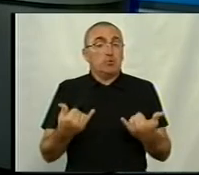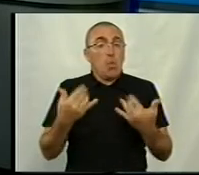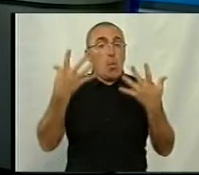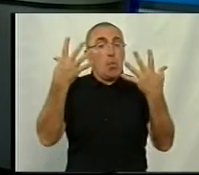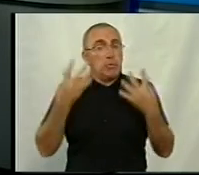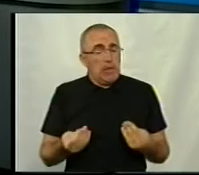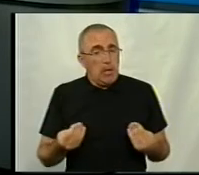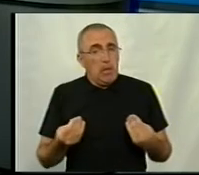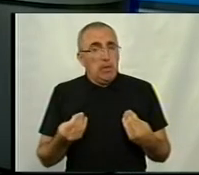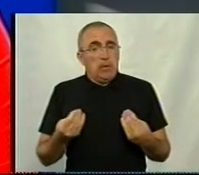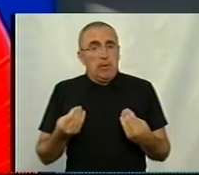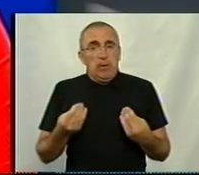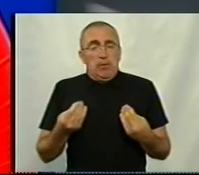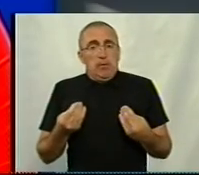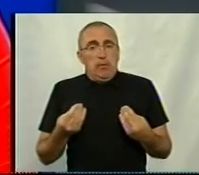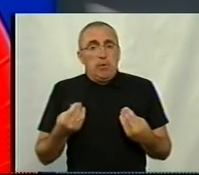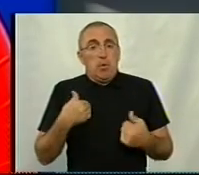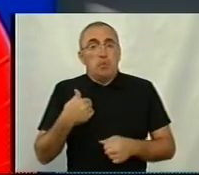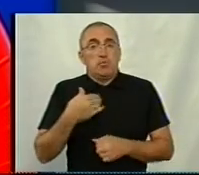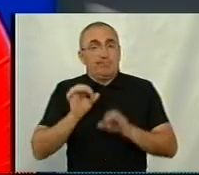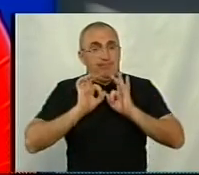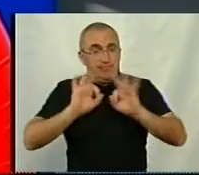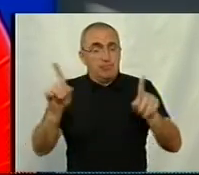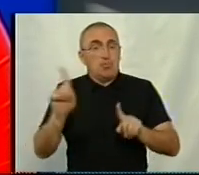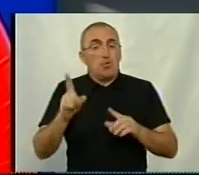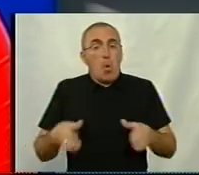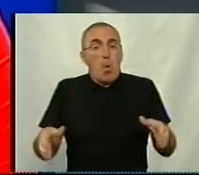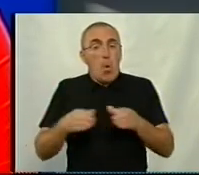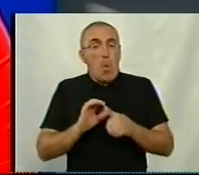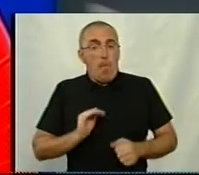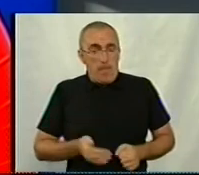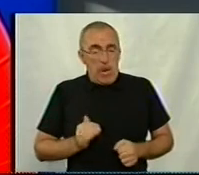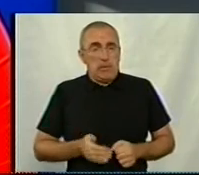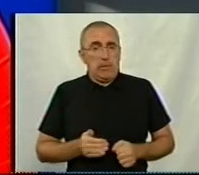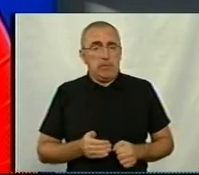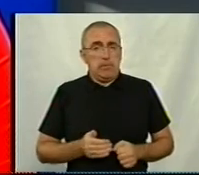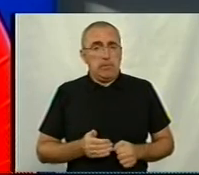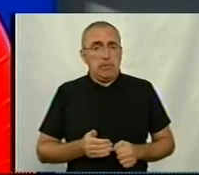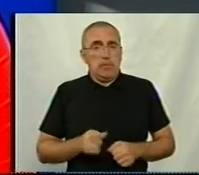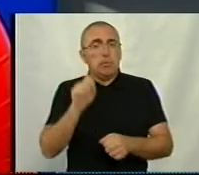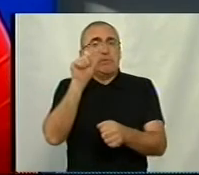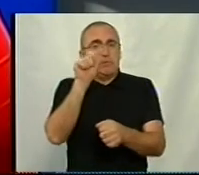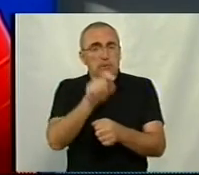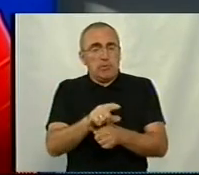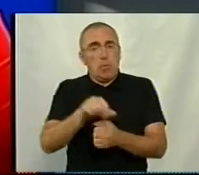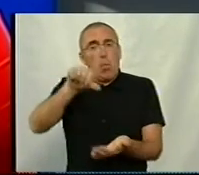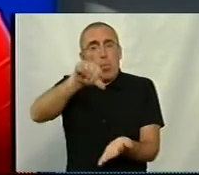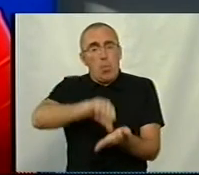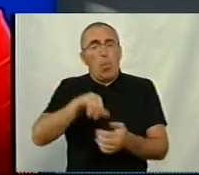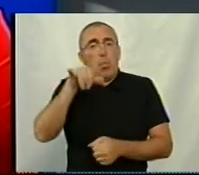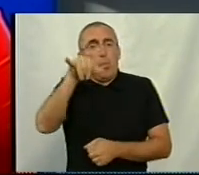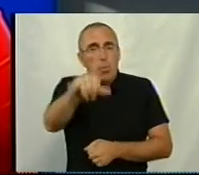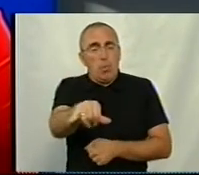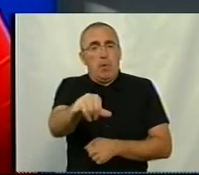демонстрації? Так. На сьогоднішній день я хочу зазначити, що компанії замовляють участь у